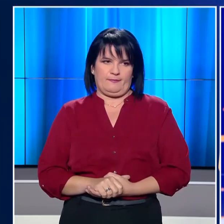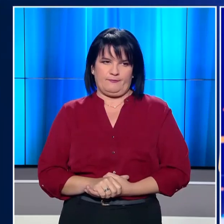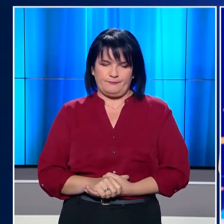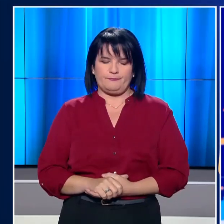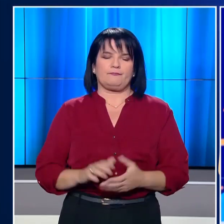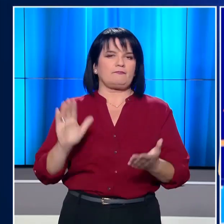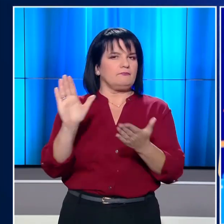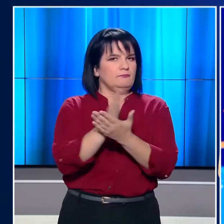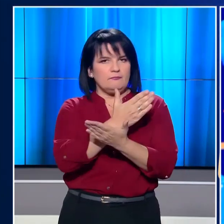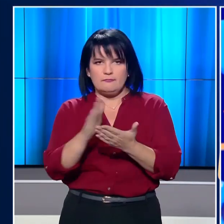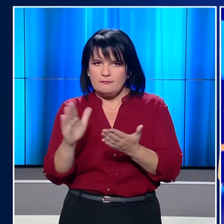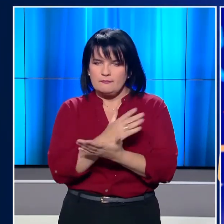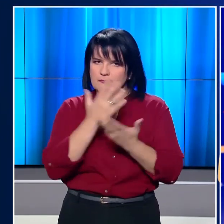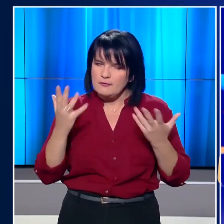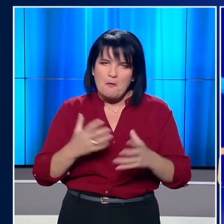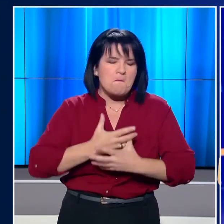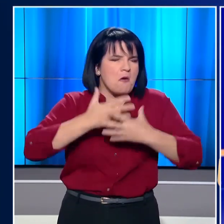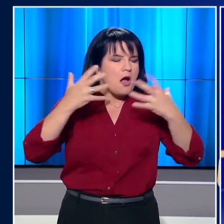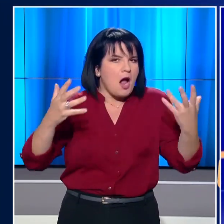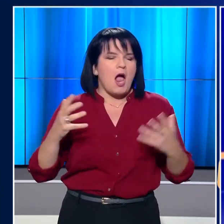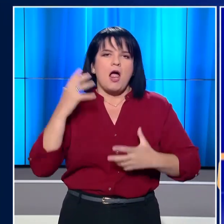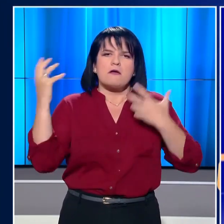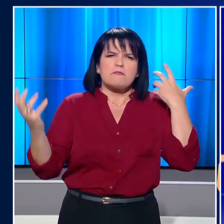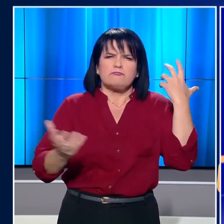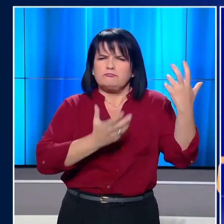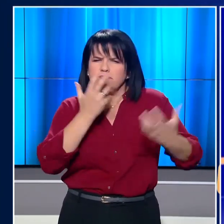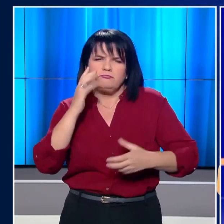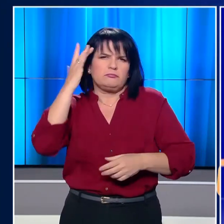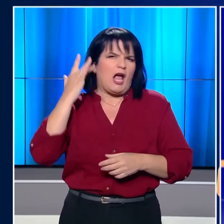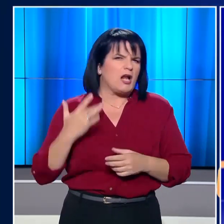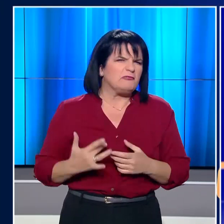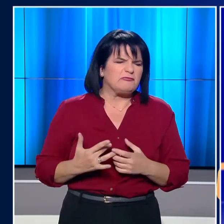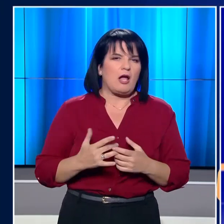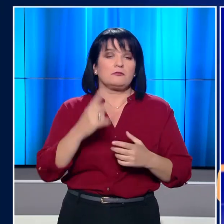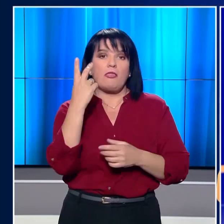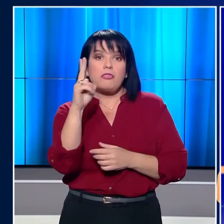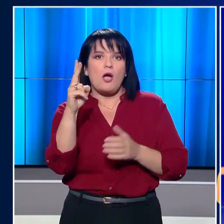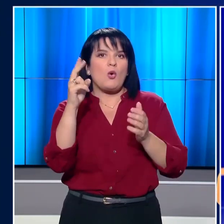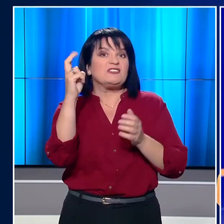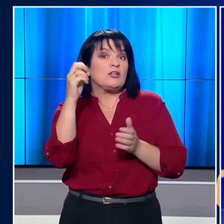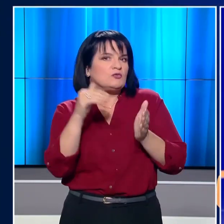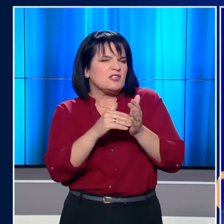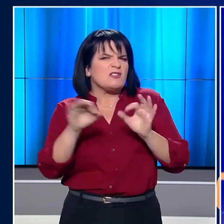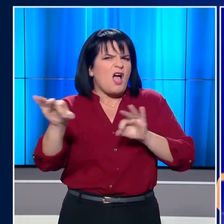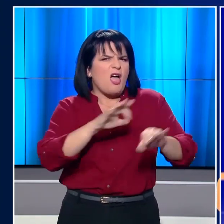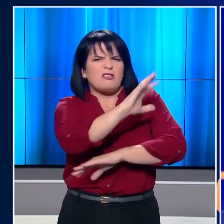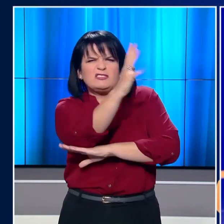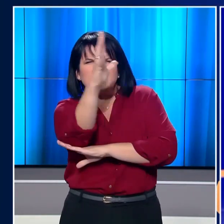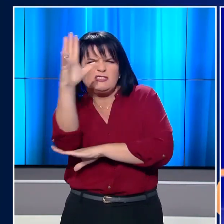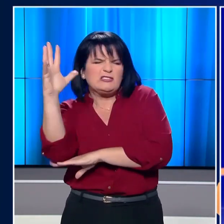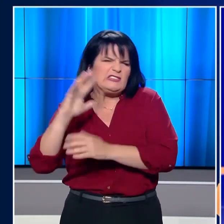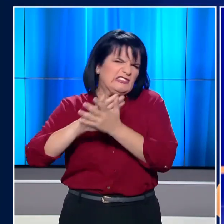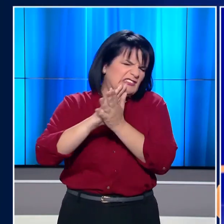Σκηνικό καταστροφής αφήνει πίσω της η τεράστια πυρκαγιά στην Καλιφόρνια, που έχει καταστρέψει πάνω από 220.000 στρέμματα δάσους τα